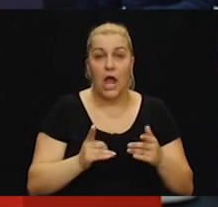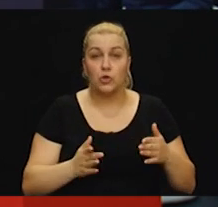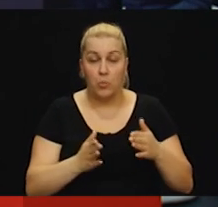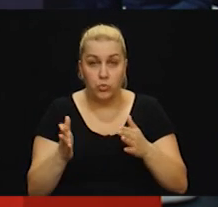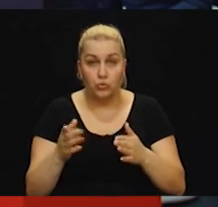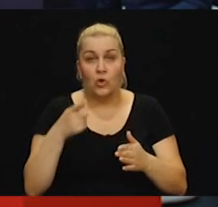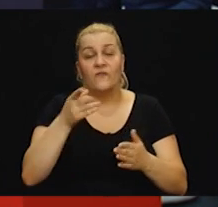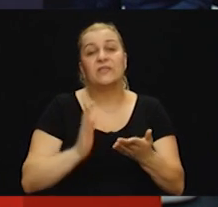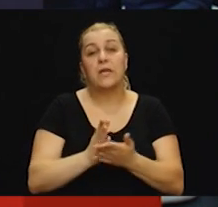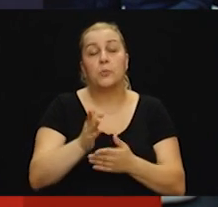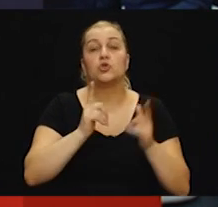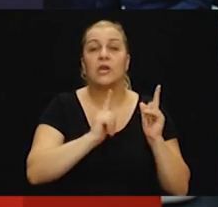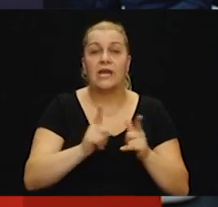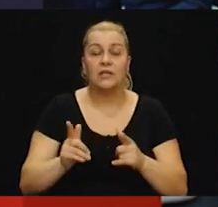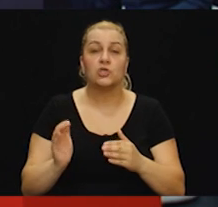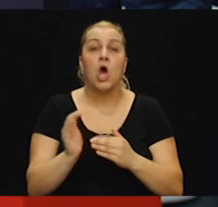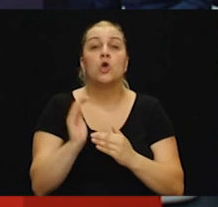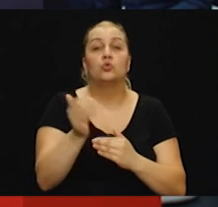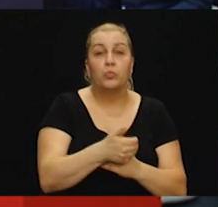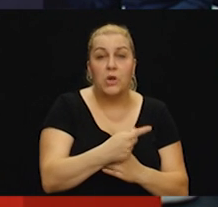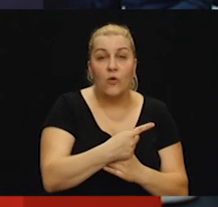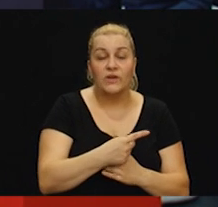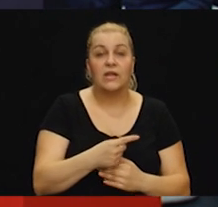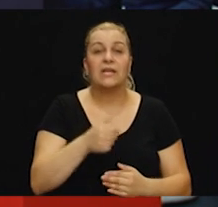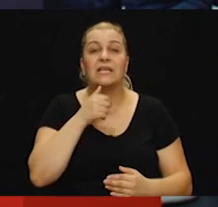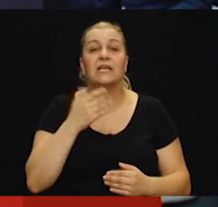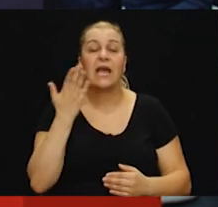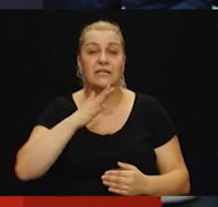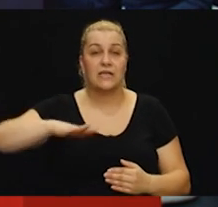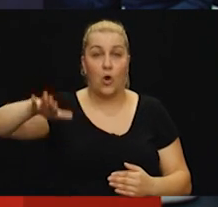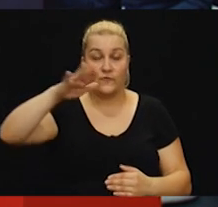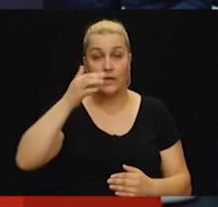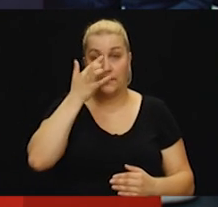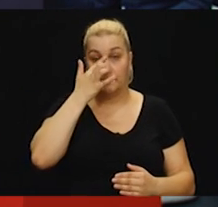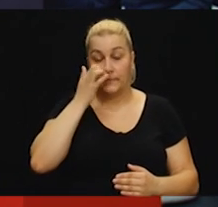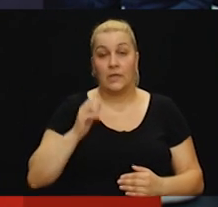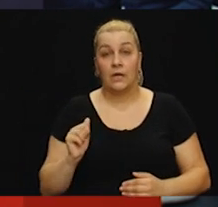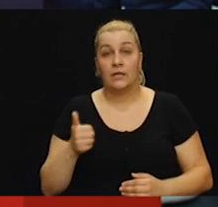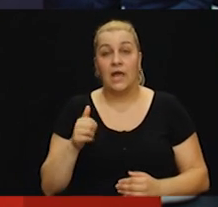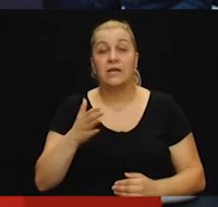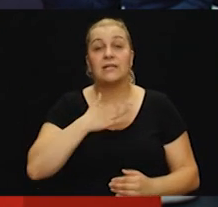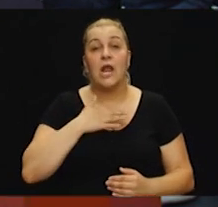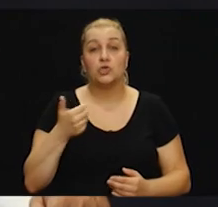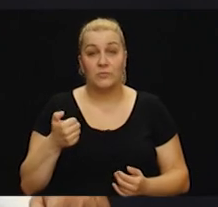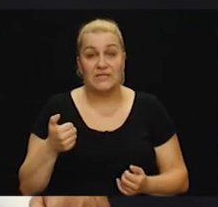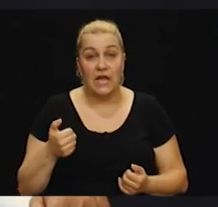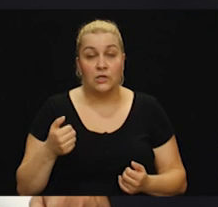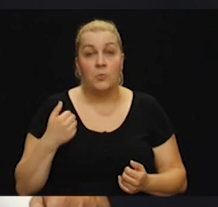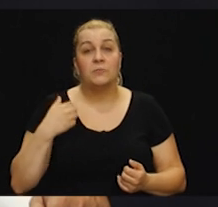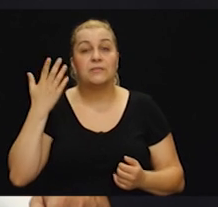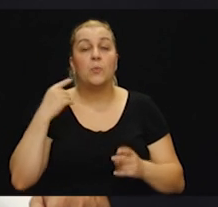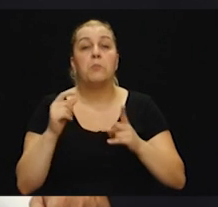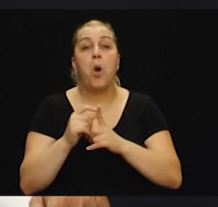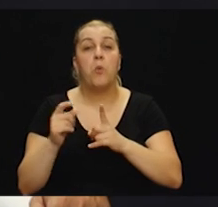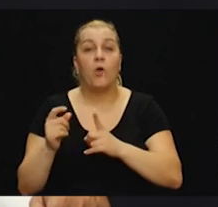sa posljednom prošli ratišta Dubrovaškog zaleđa i istočne Hercegovine. Pa da, sa našom satnijom smo bili na